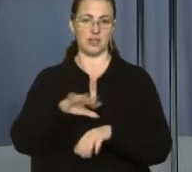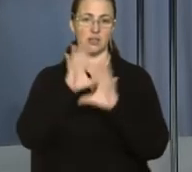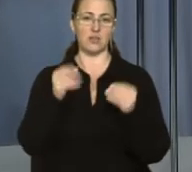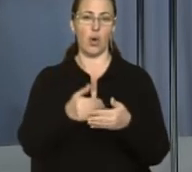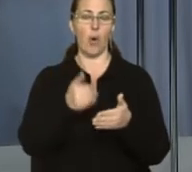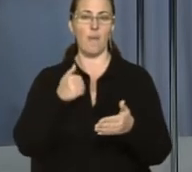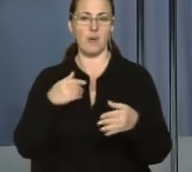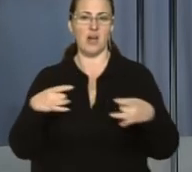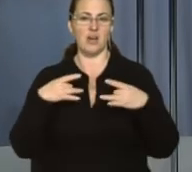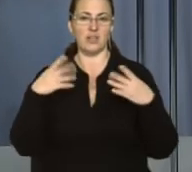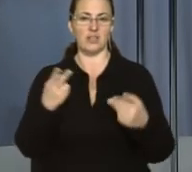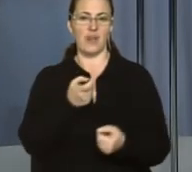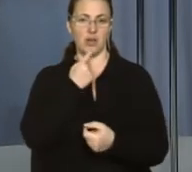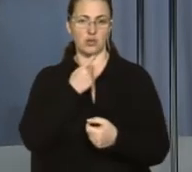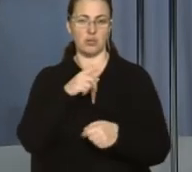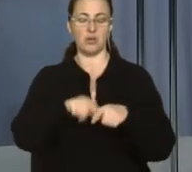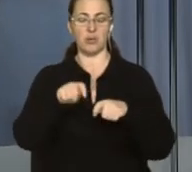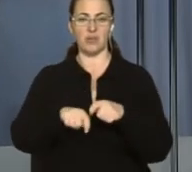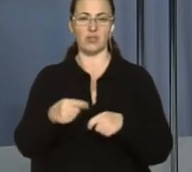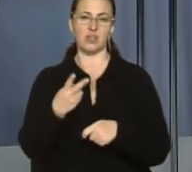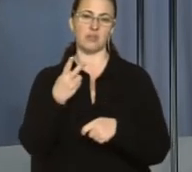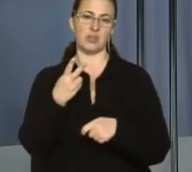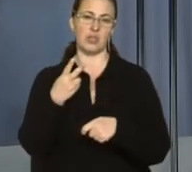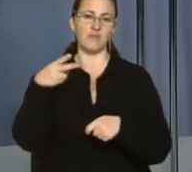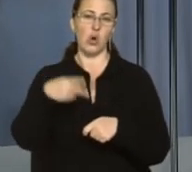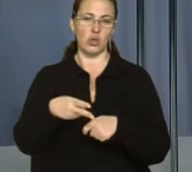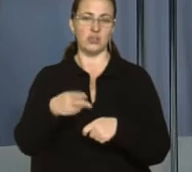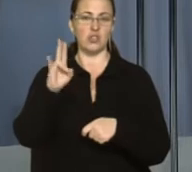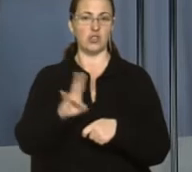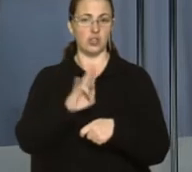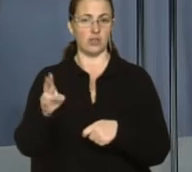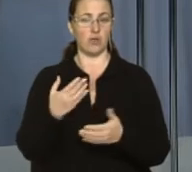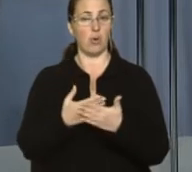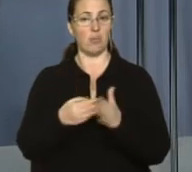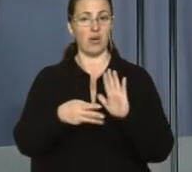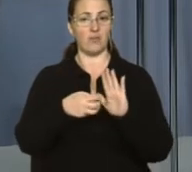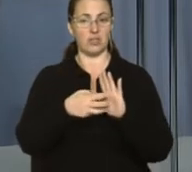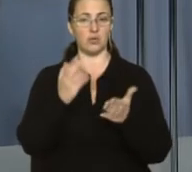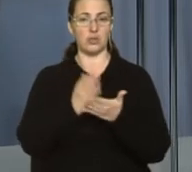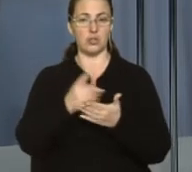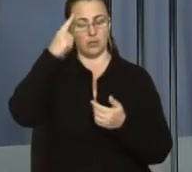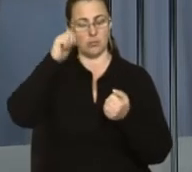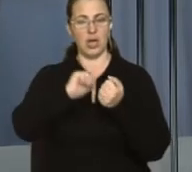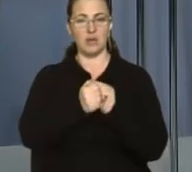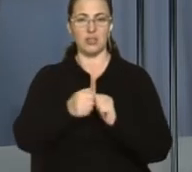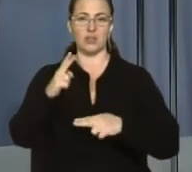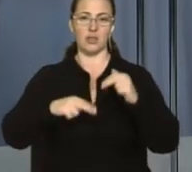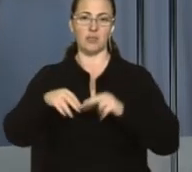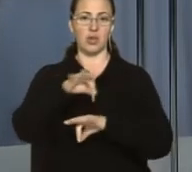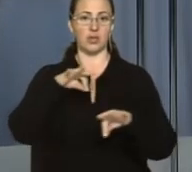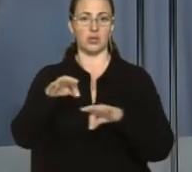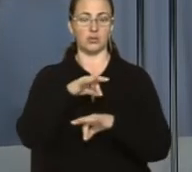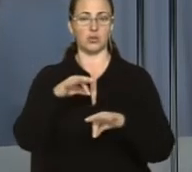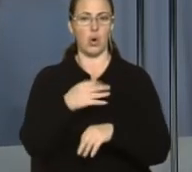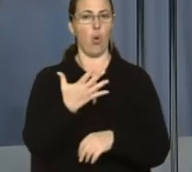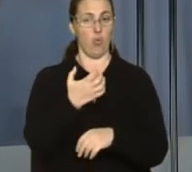Великоднем перевірили більше двох тисяч церков на Львівщині. Майже 800 із них є пам'ятками архітектури. У п'яти сотнях церков виявили